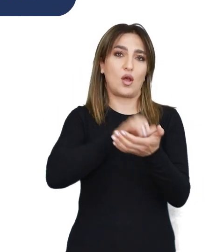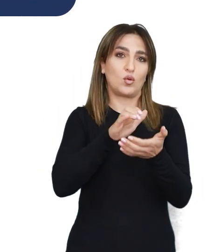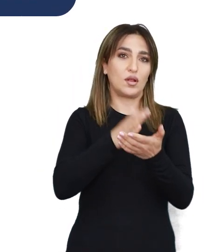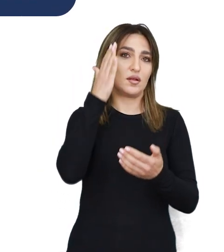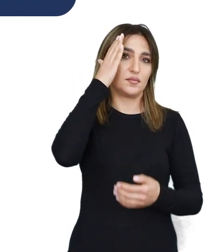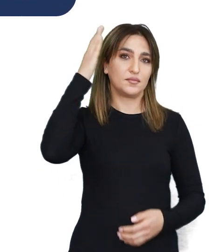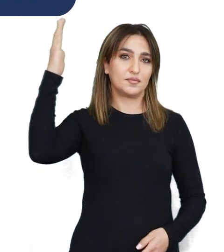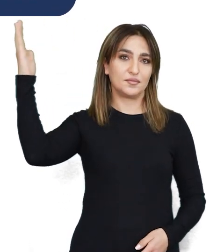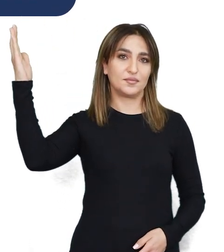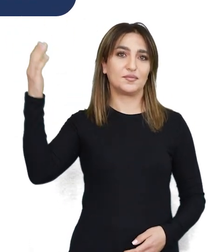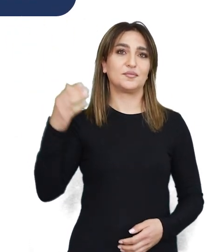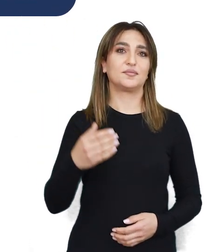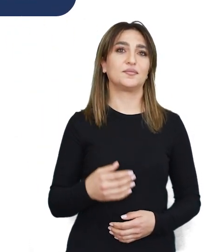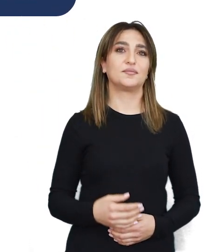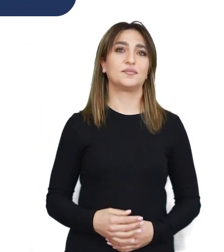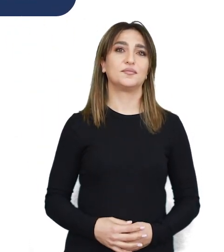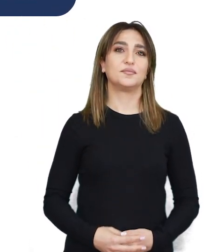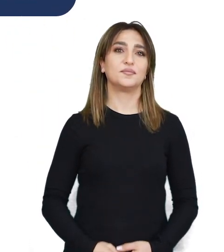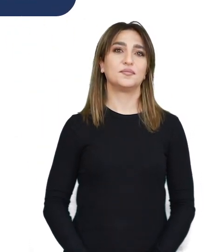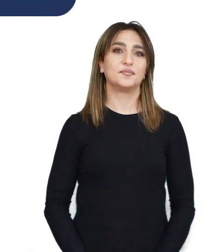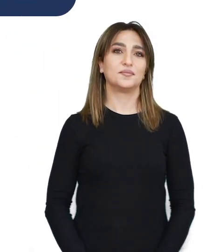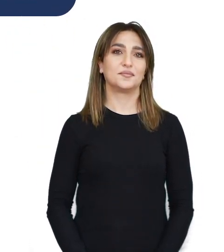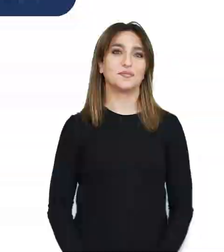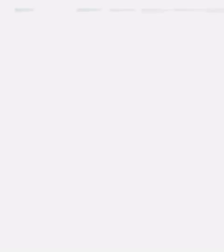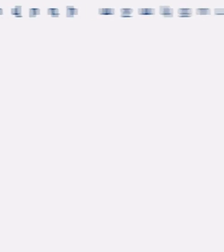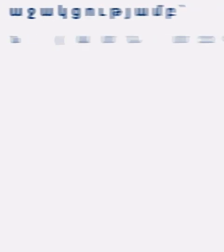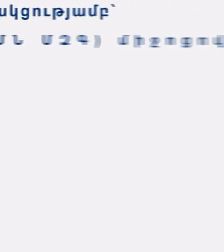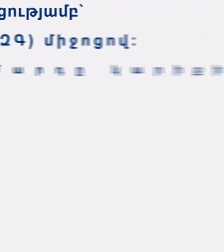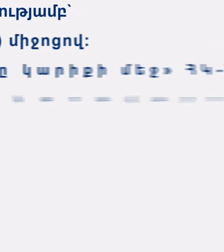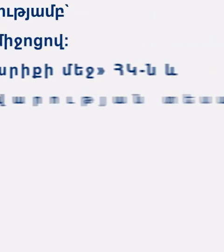այդ եմ կատալոկ կետրետքրոս կետ այենթի կայքում։